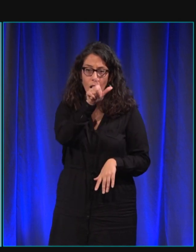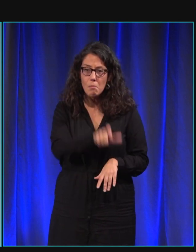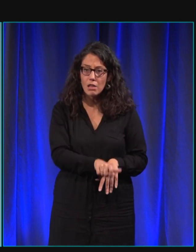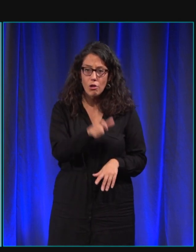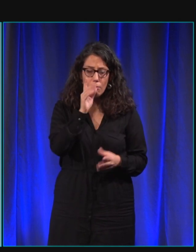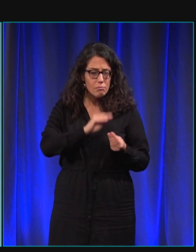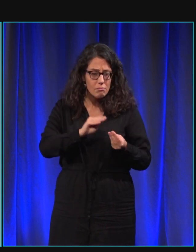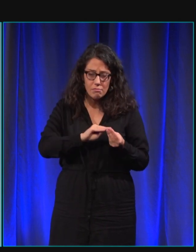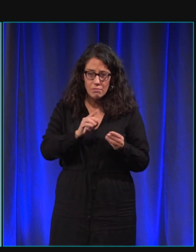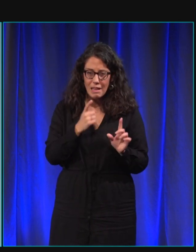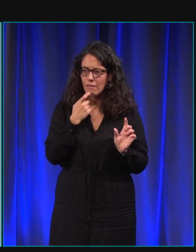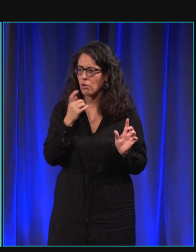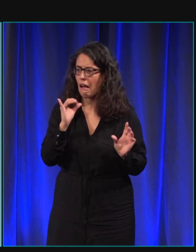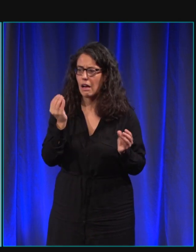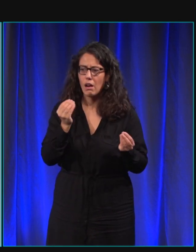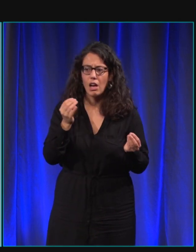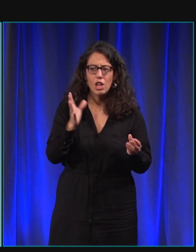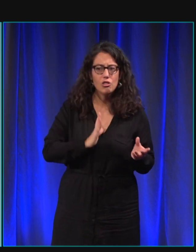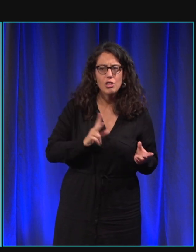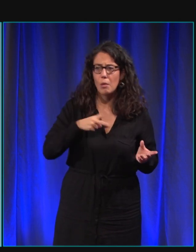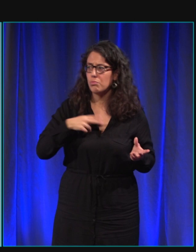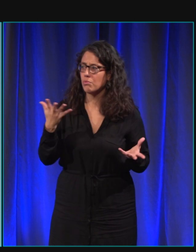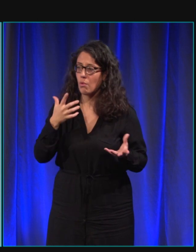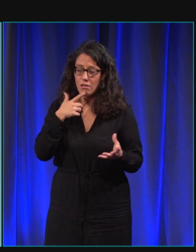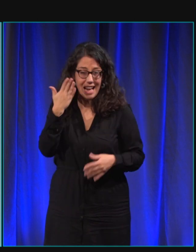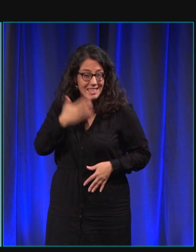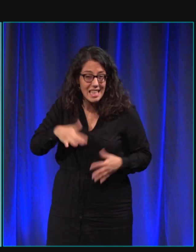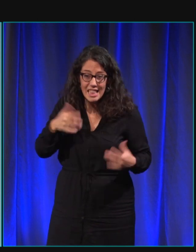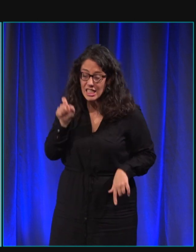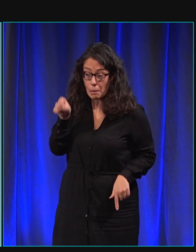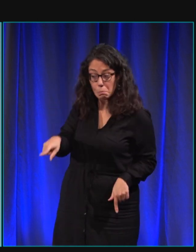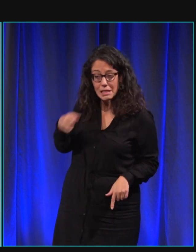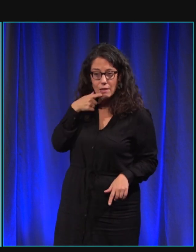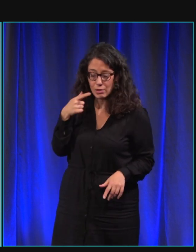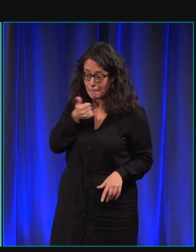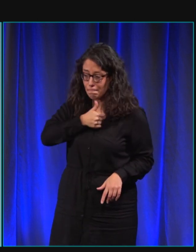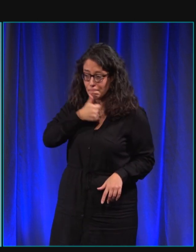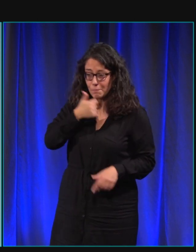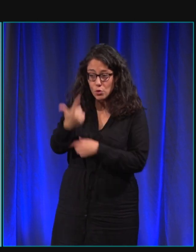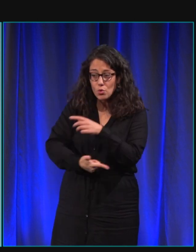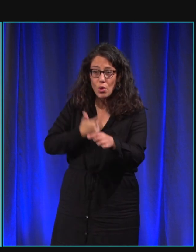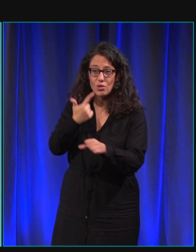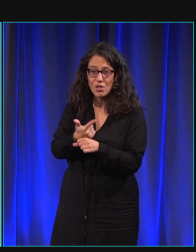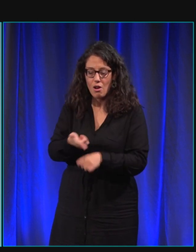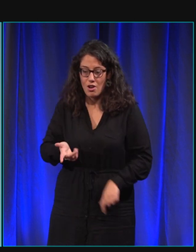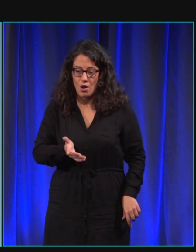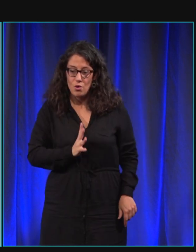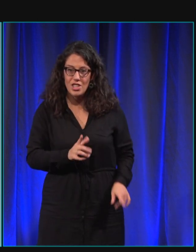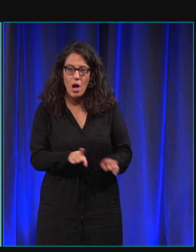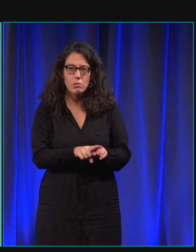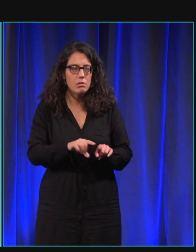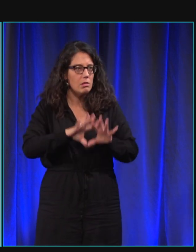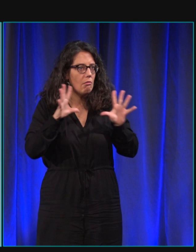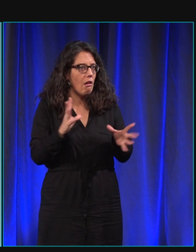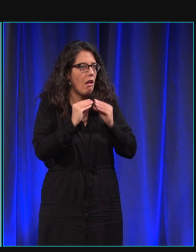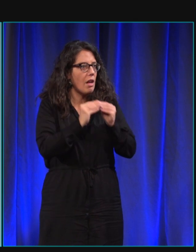c'est son chien, elle le sait, elle l'a attendu pendant deux ans. Le chien, il a d'un coup plein d'amour et